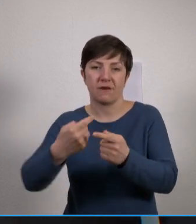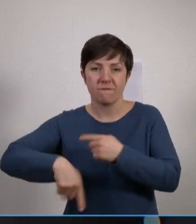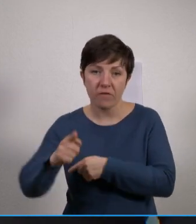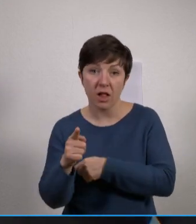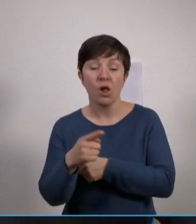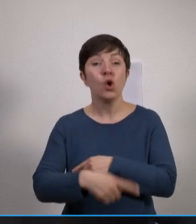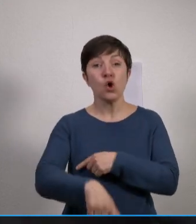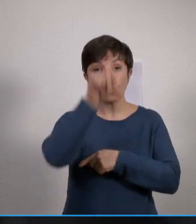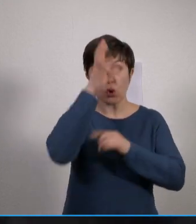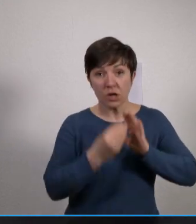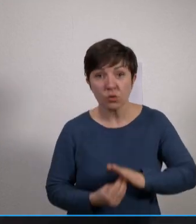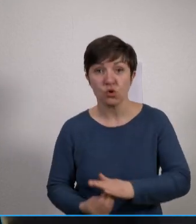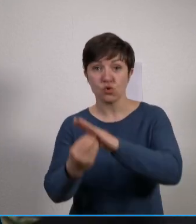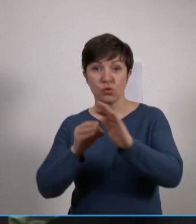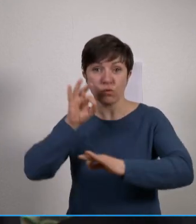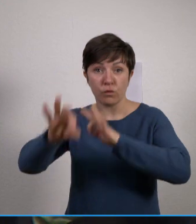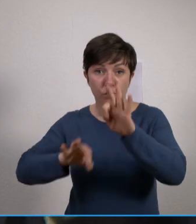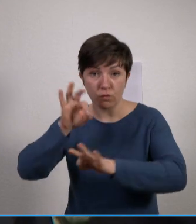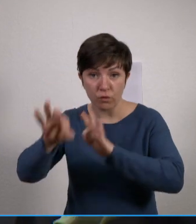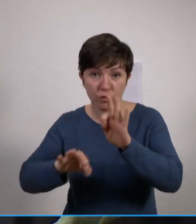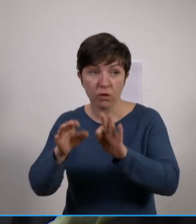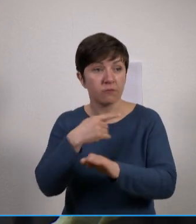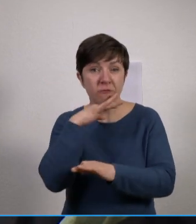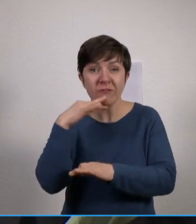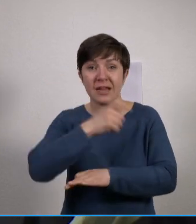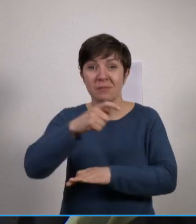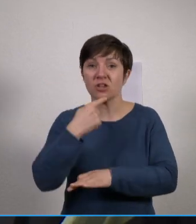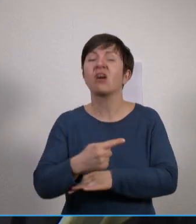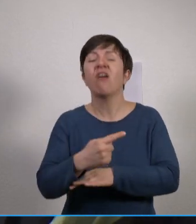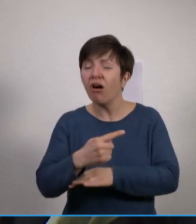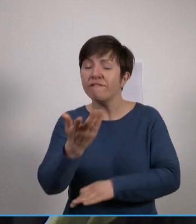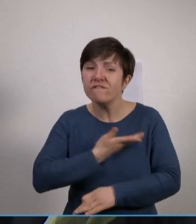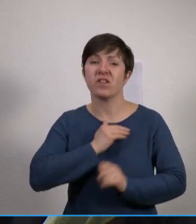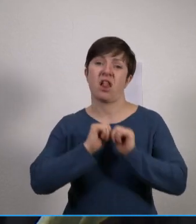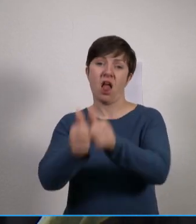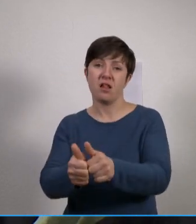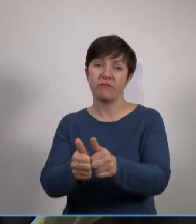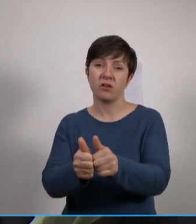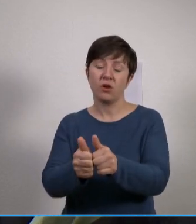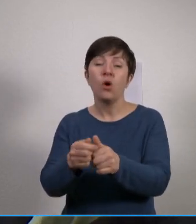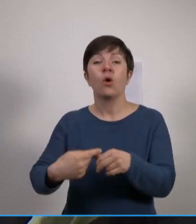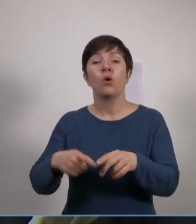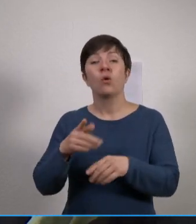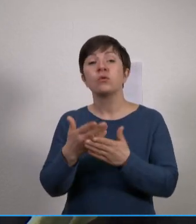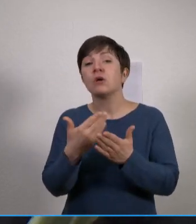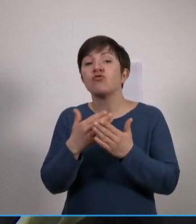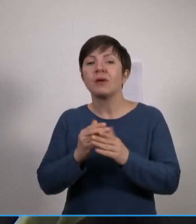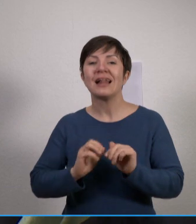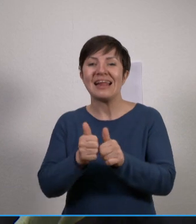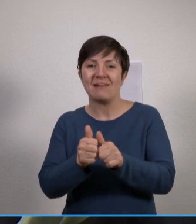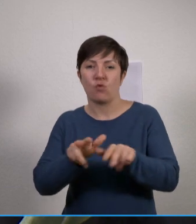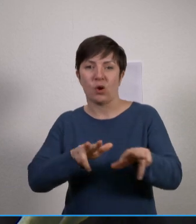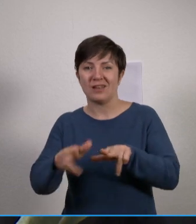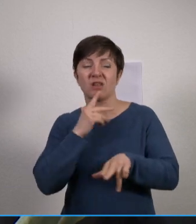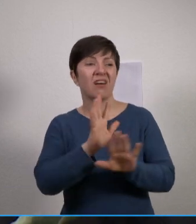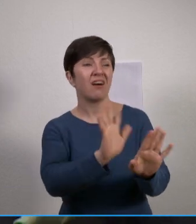überwältigend. Ein Großteil der Menschen möchte helfen. Gleichzeitig bitten Hilfsorganisationen, wie das Deutsche Rote Kreuz, darum von Sachspenden